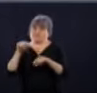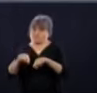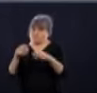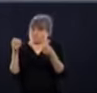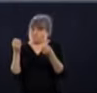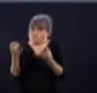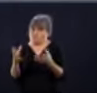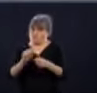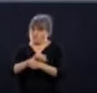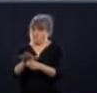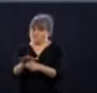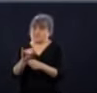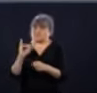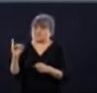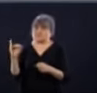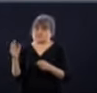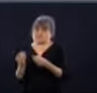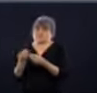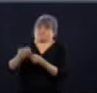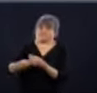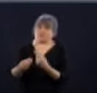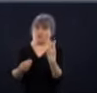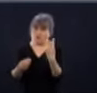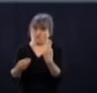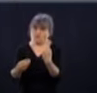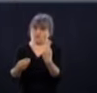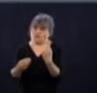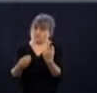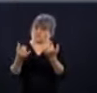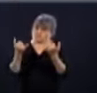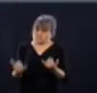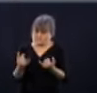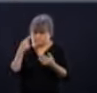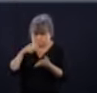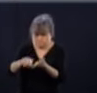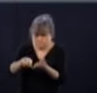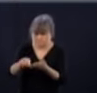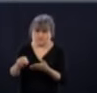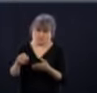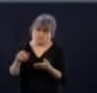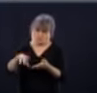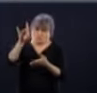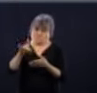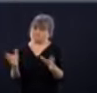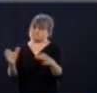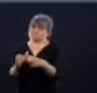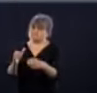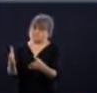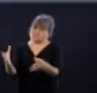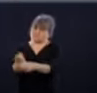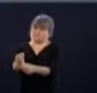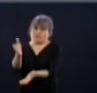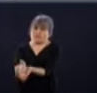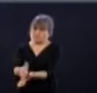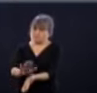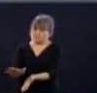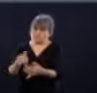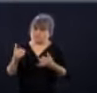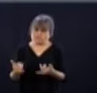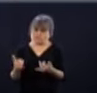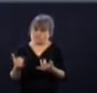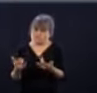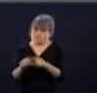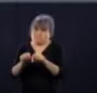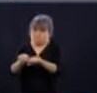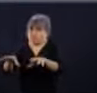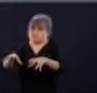'étouffer, là, comme tel, sans nécessairement qu y des impacts. Comme la majorité des gens n'ont pas nécessairement de complications, comme on va demander aux gens, personnes âgées,